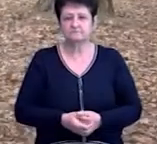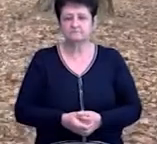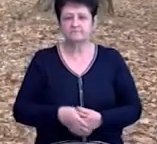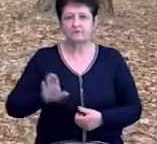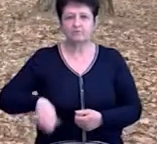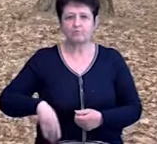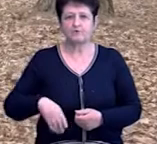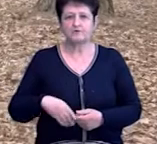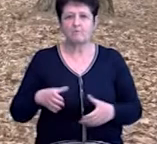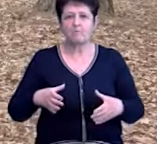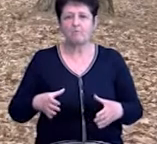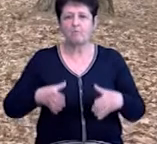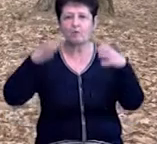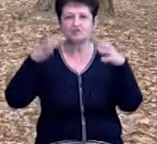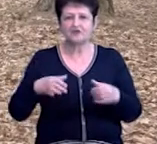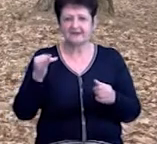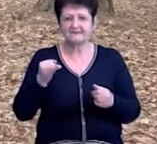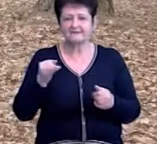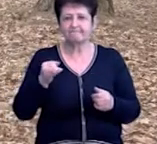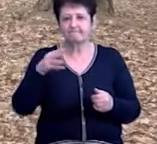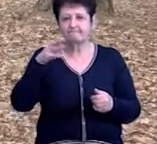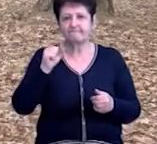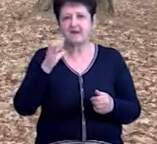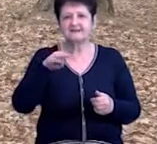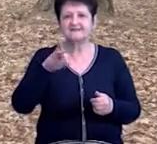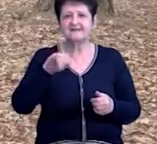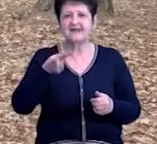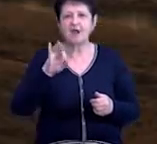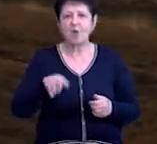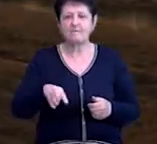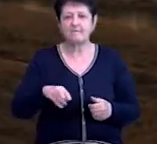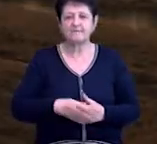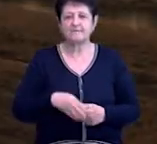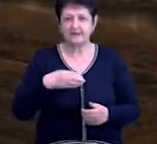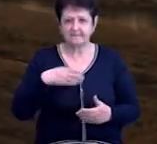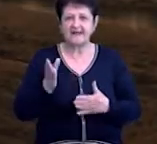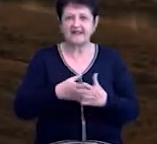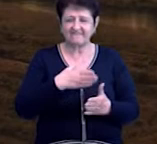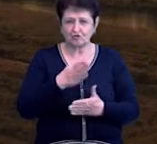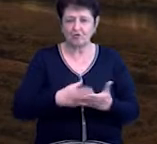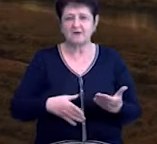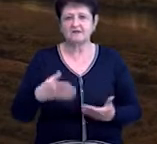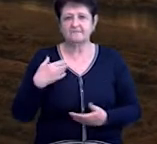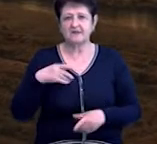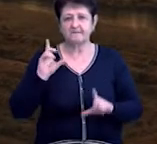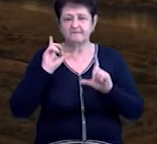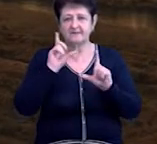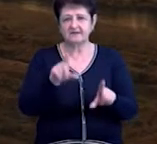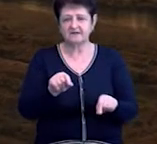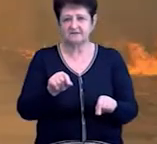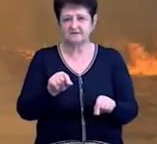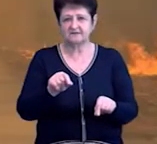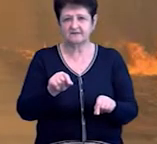потім горіли бочки з мастилом і все ліквідувано було. Ми на Лейп їздили, де в високовольтній станції,